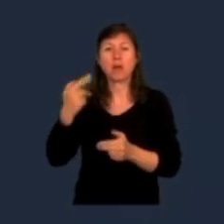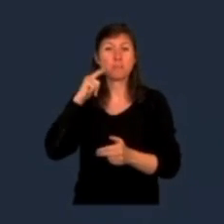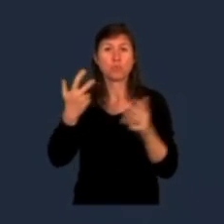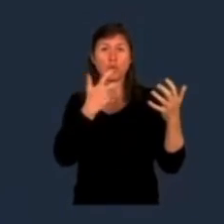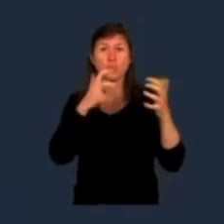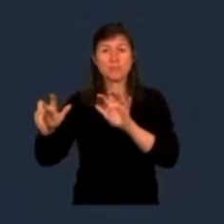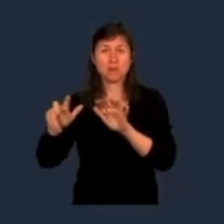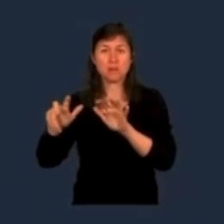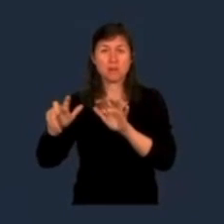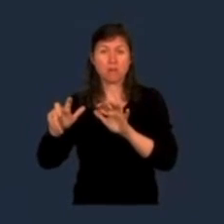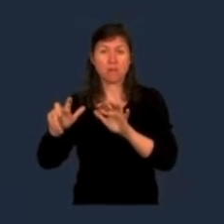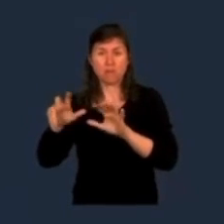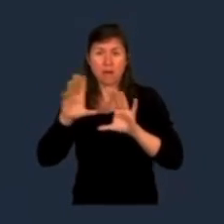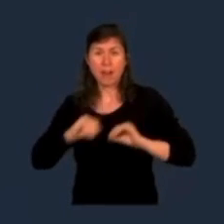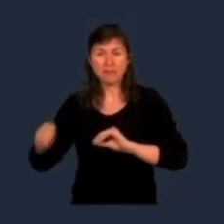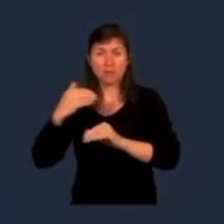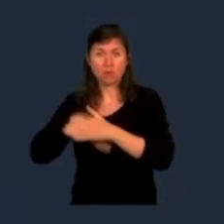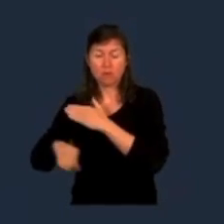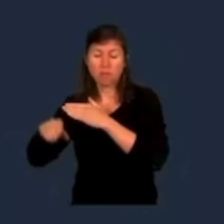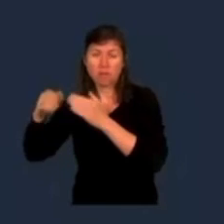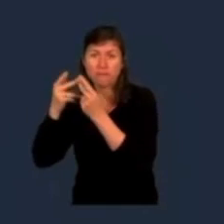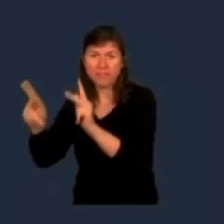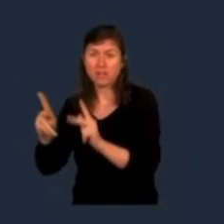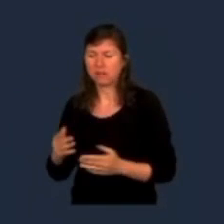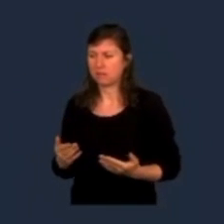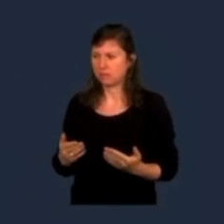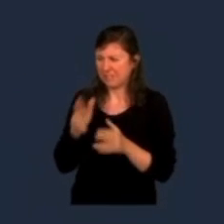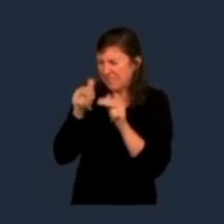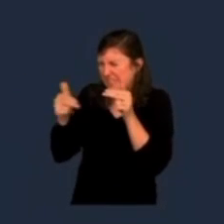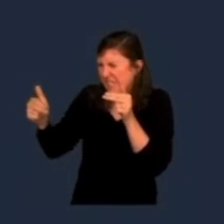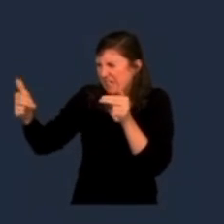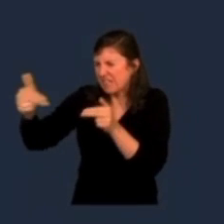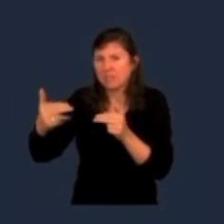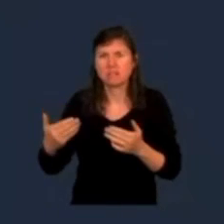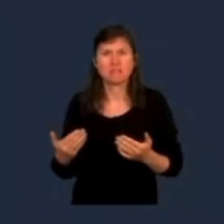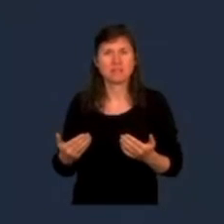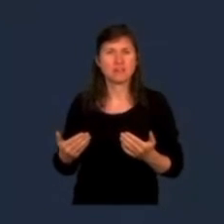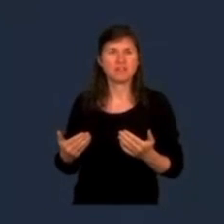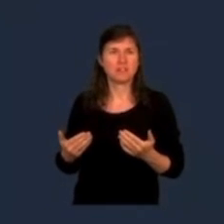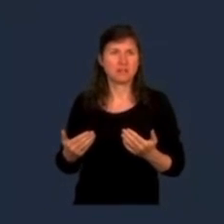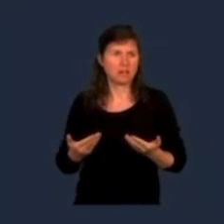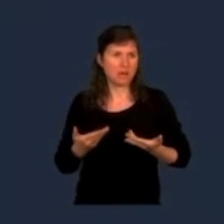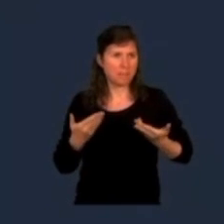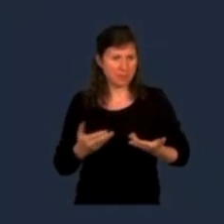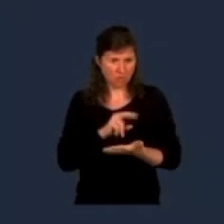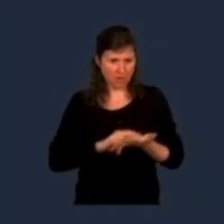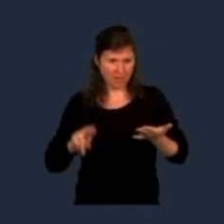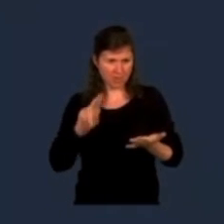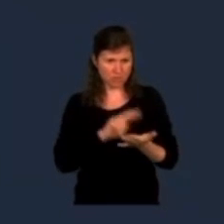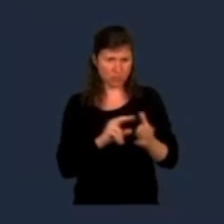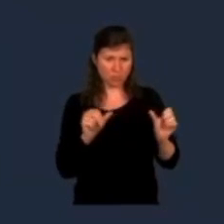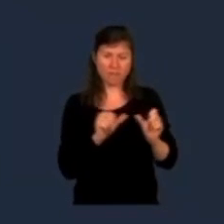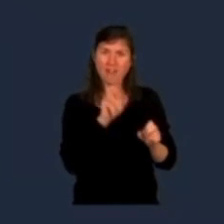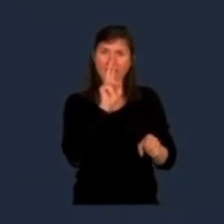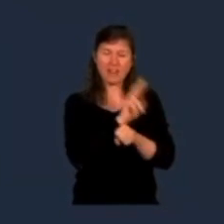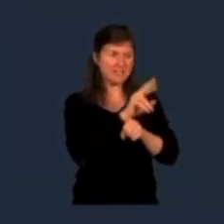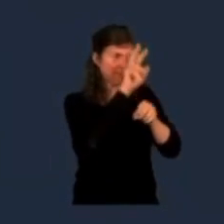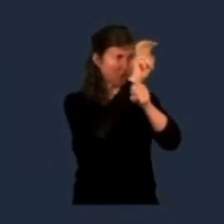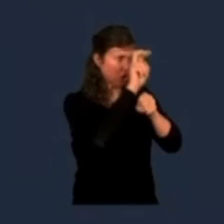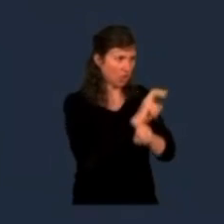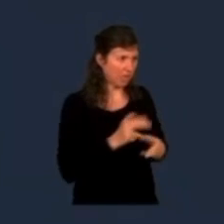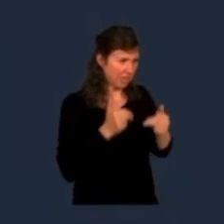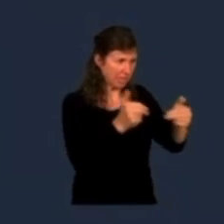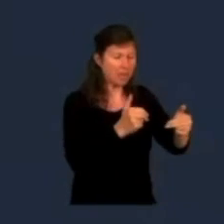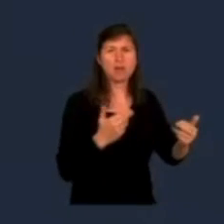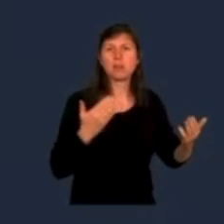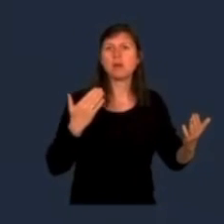Saint-Jean-de-Chevelu. Ce n'est plus une région, mais une véritable centrale d'achat de caméras de vidéosurveillance, de quoi rendre envieuses les plus grandes